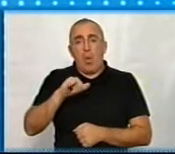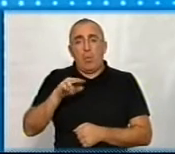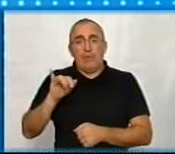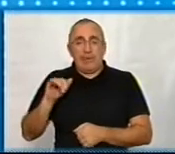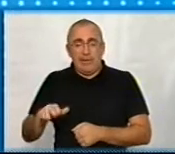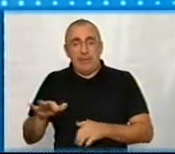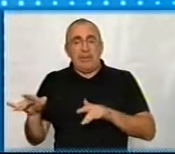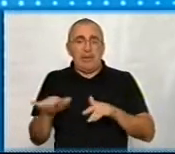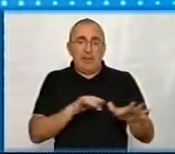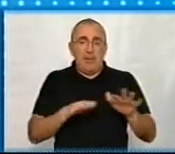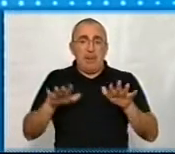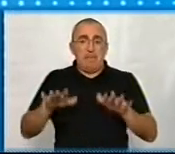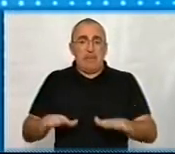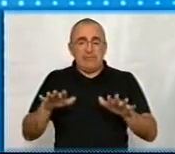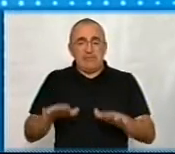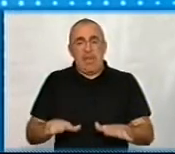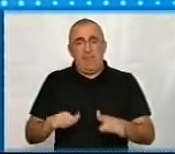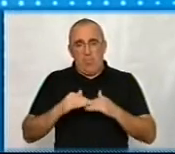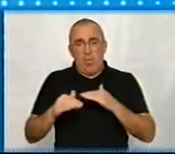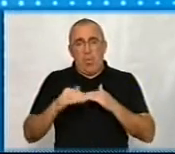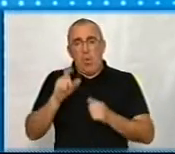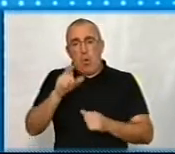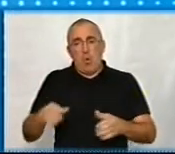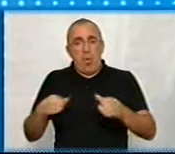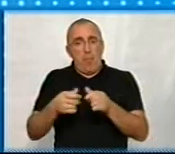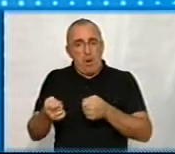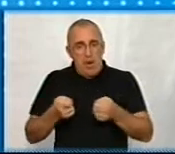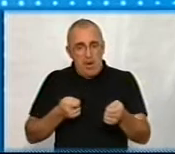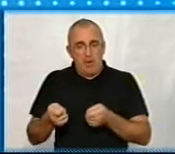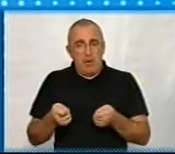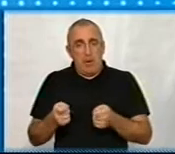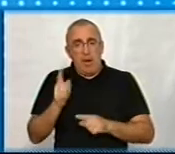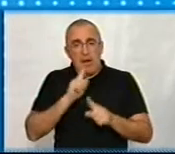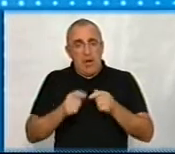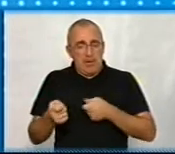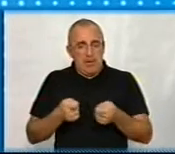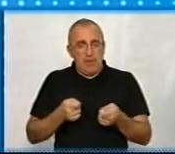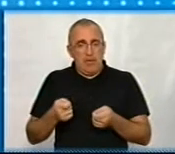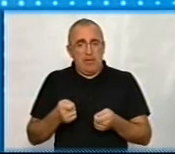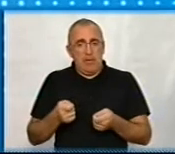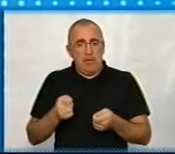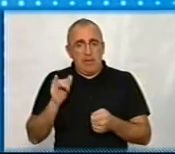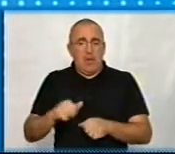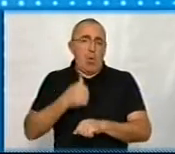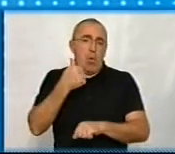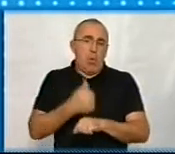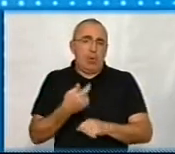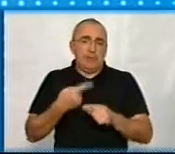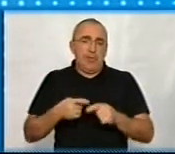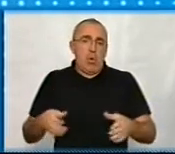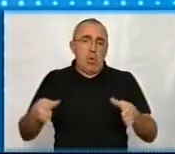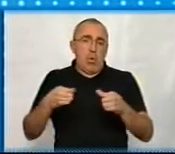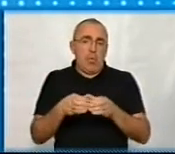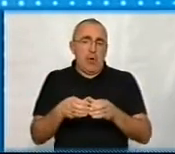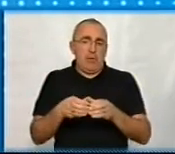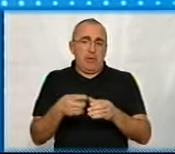діяльності місцевої ради громади і голови цієї громади.